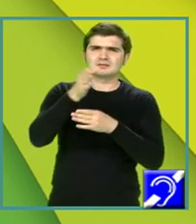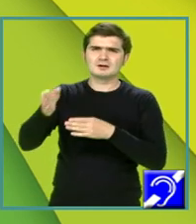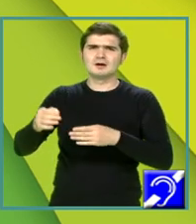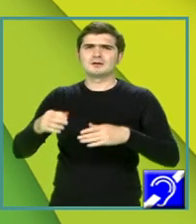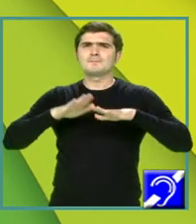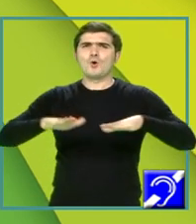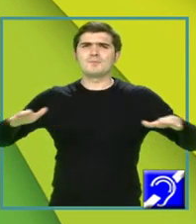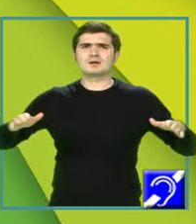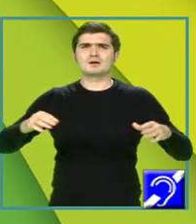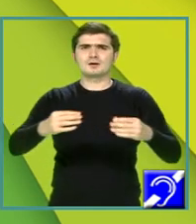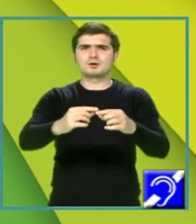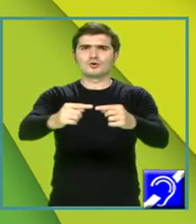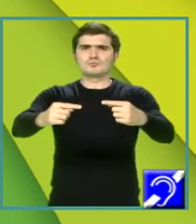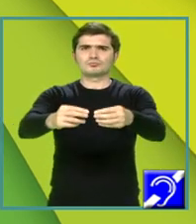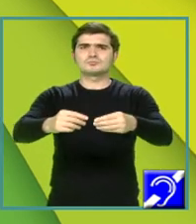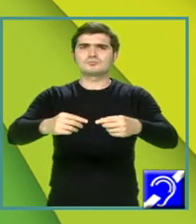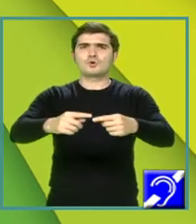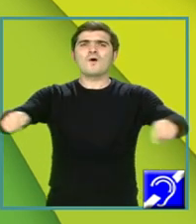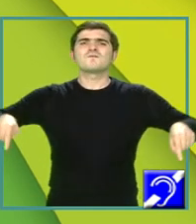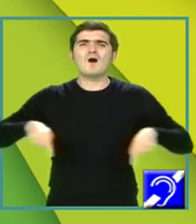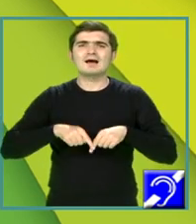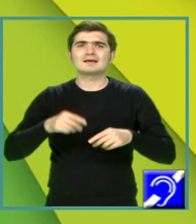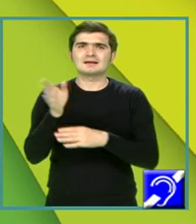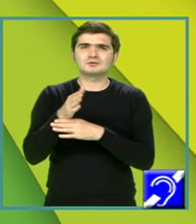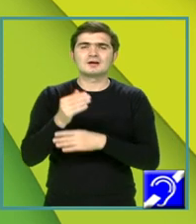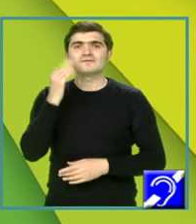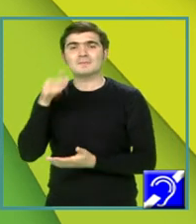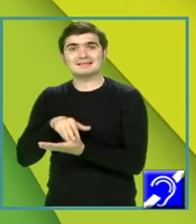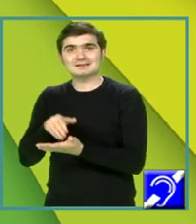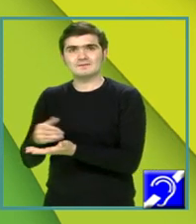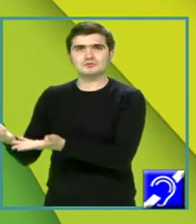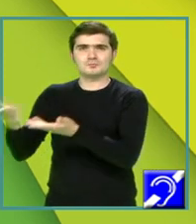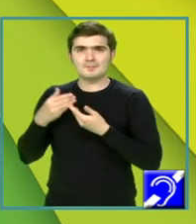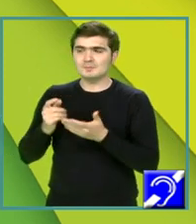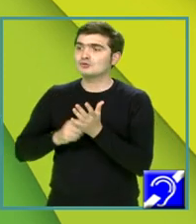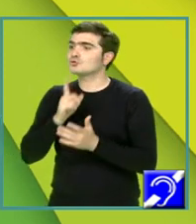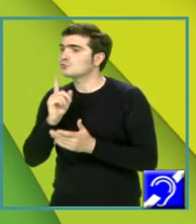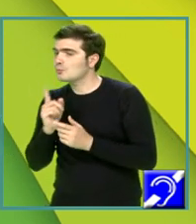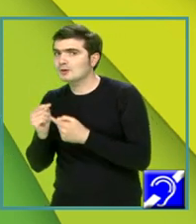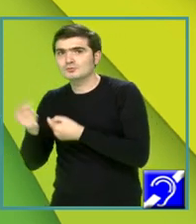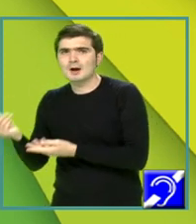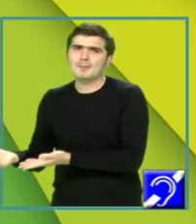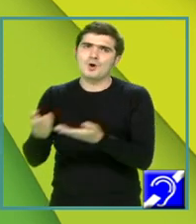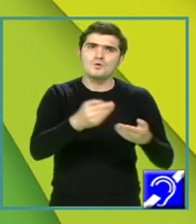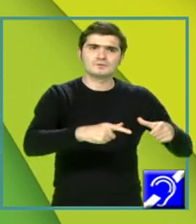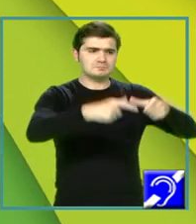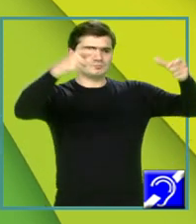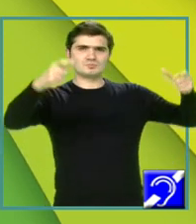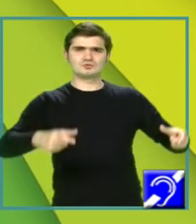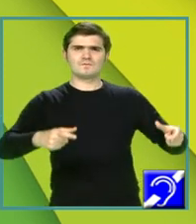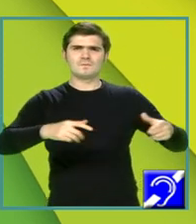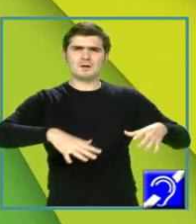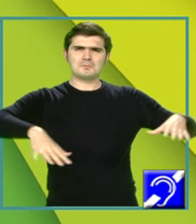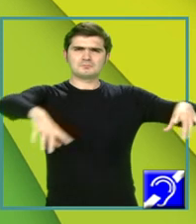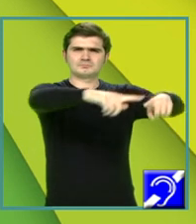naționale. Am fost primit de o femeie de serviciu, care mi-a cerut numele, apoi m-a poftit în cerdacul spațios, umbrit de pomii